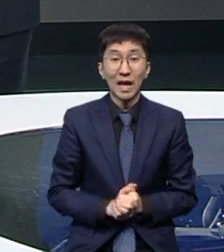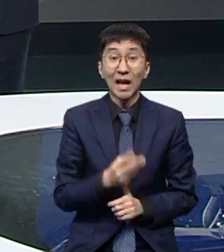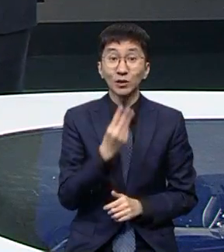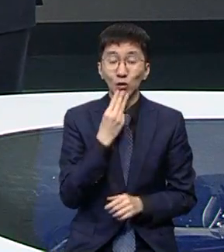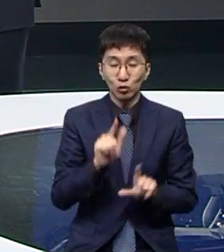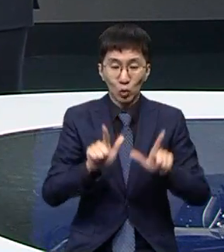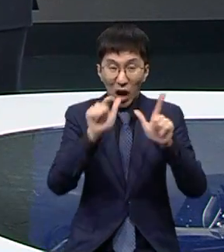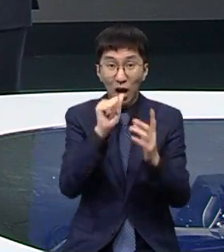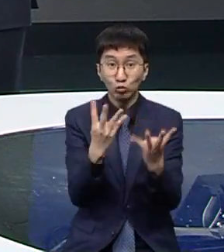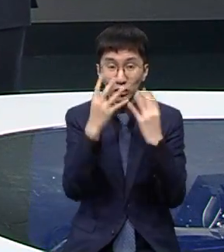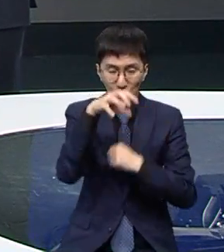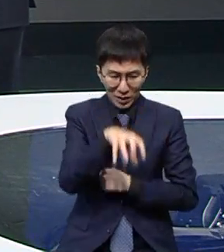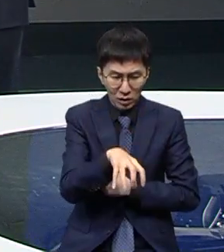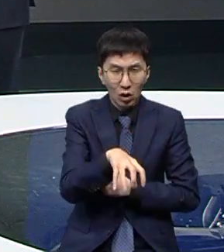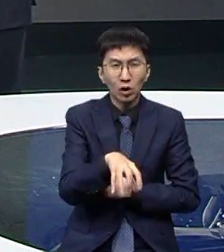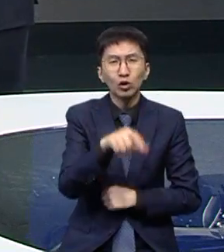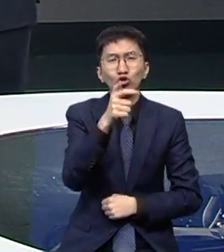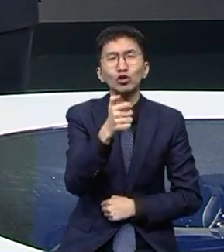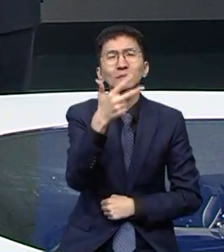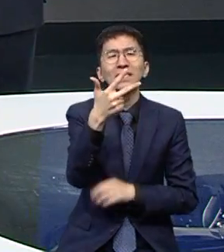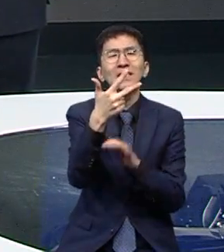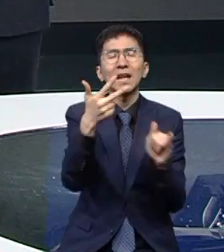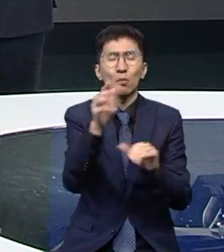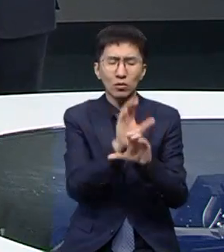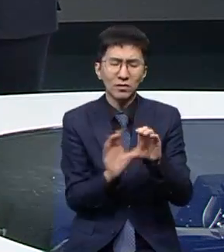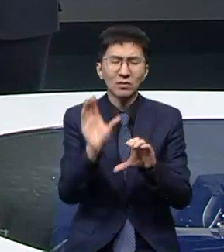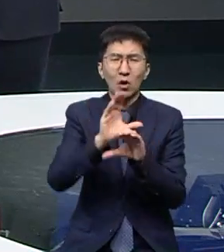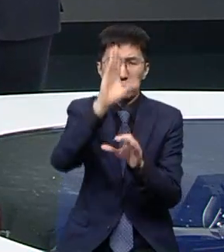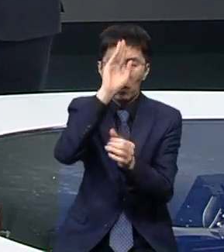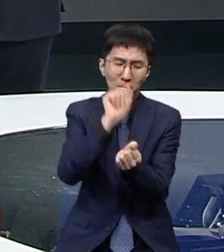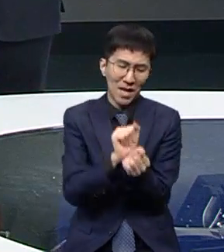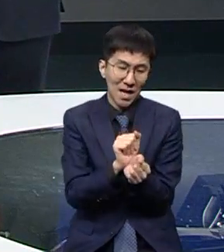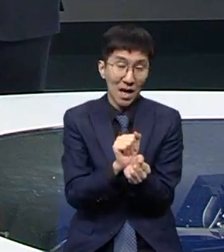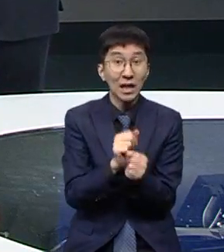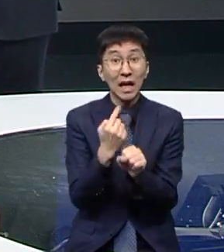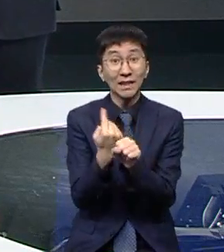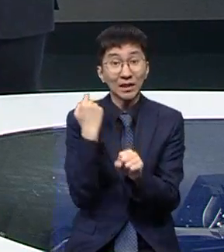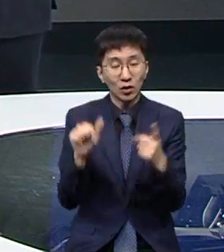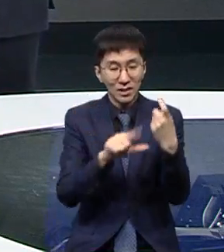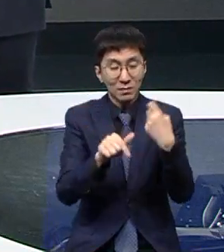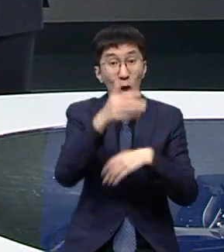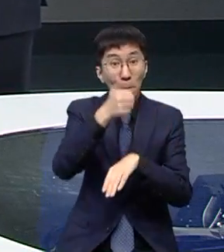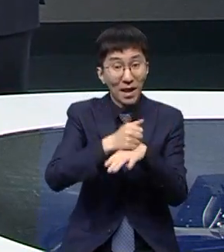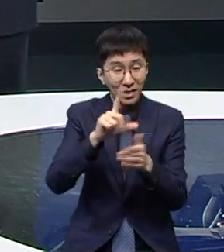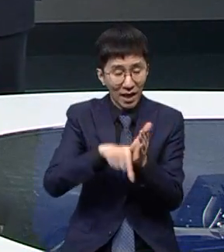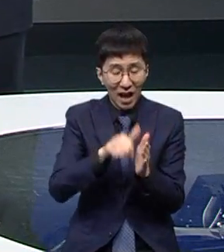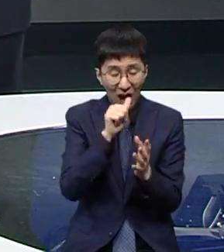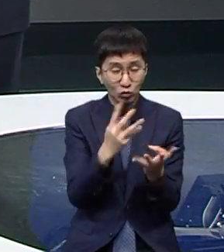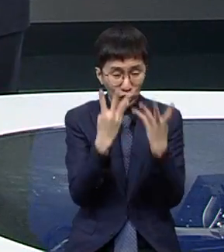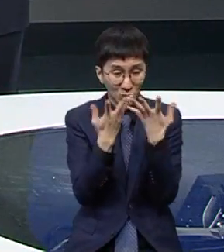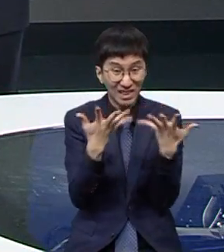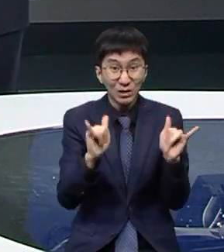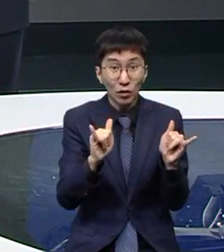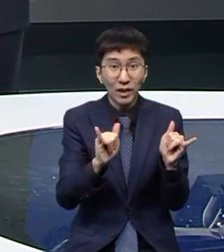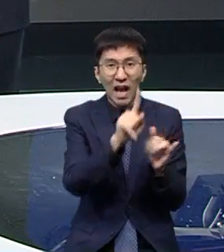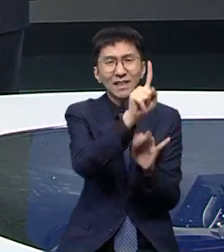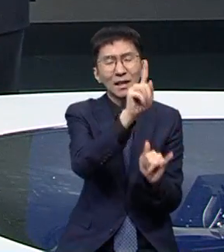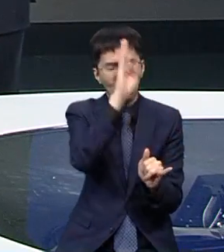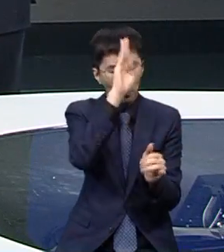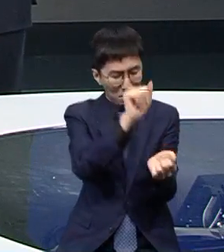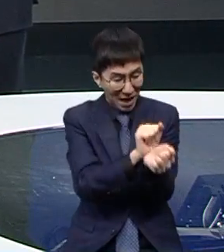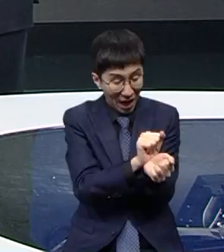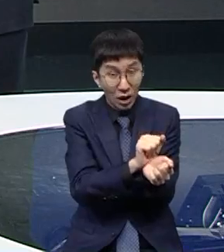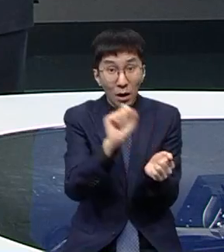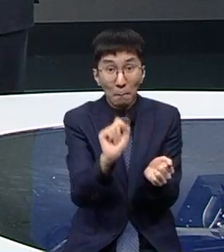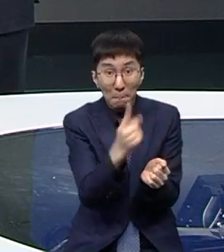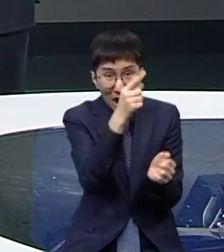동부구치소에서 67명이 추가로 확진됐습니다. 지난해 11월 말에 구치소 직원이 처음 코로나에